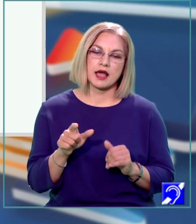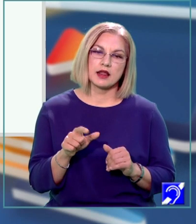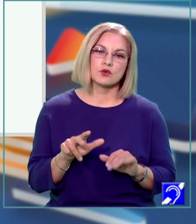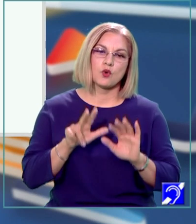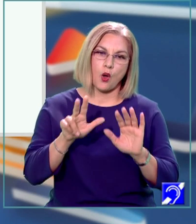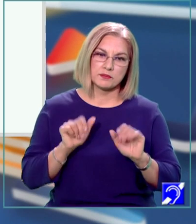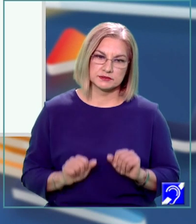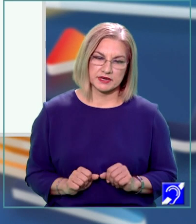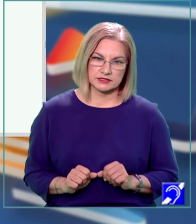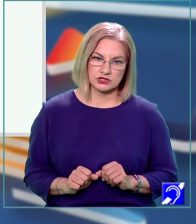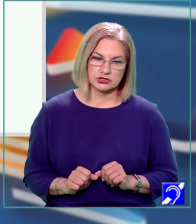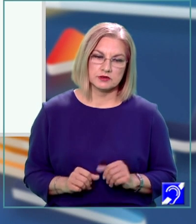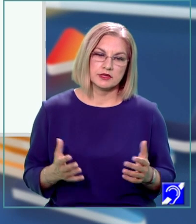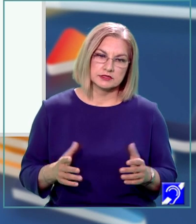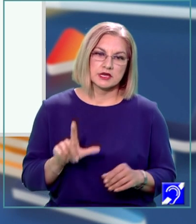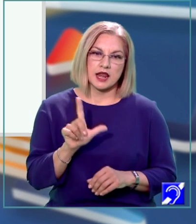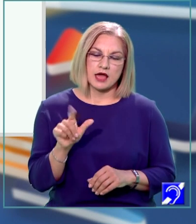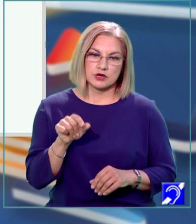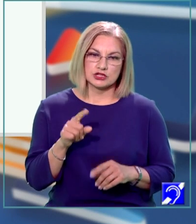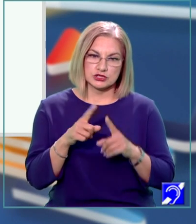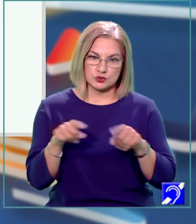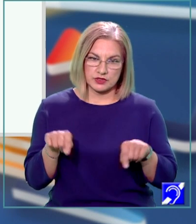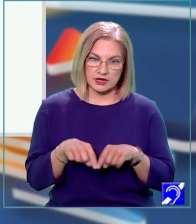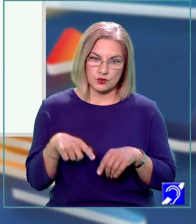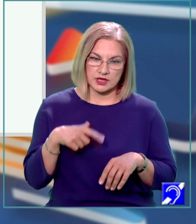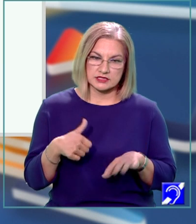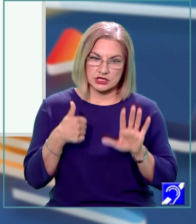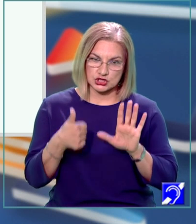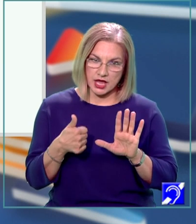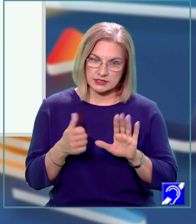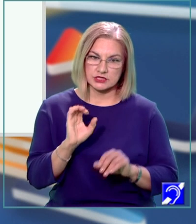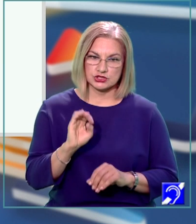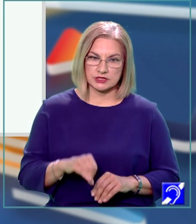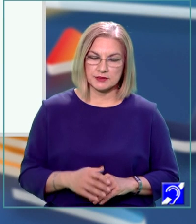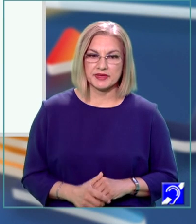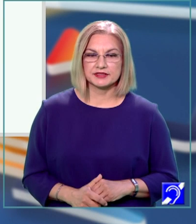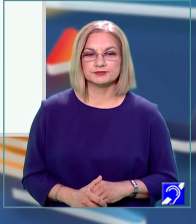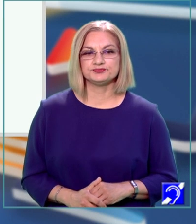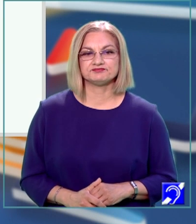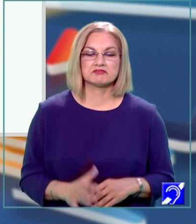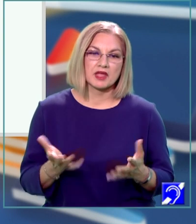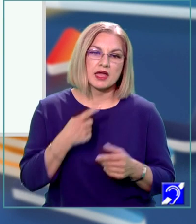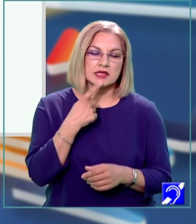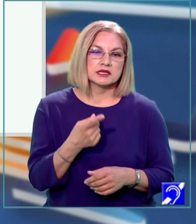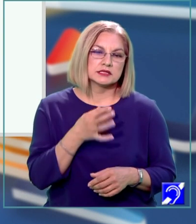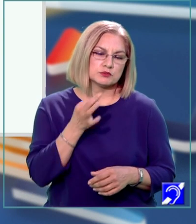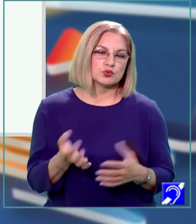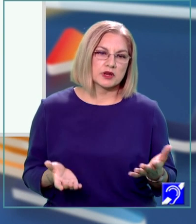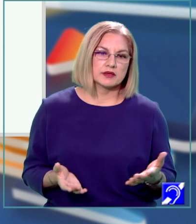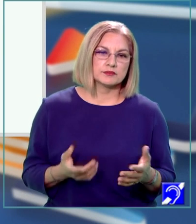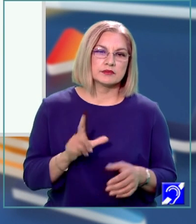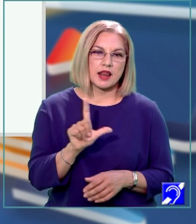Așadar, latura acestui triunghi este de 6 centimetri. Să spunem că latura e